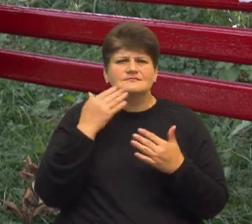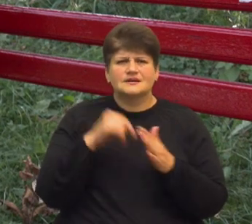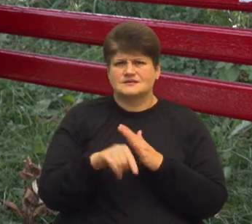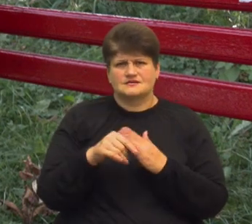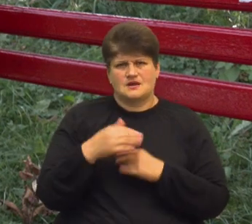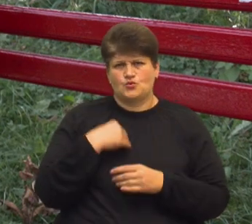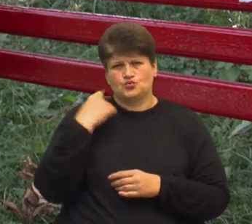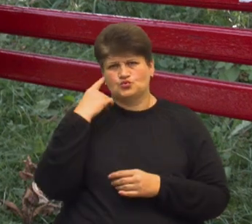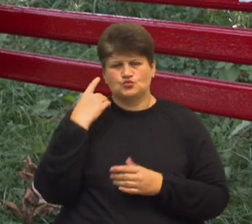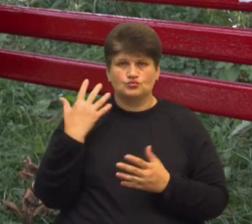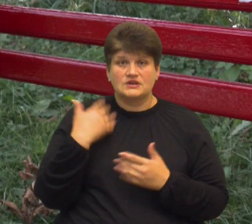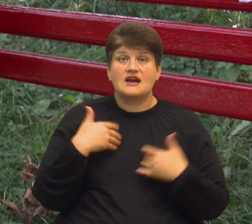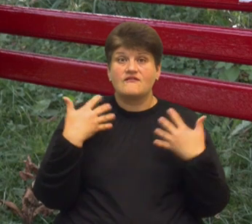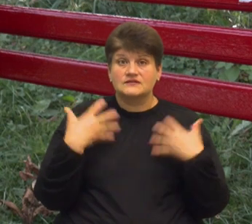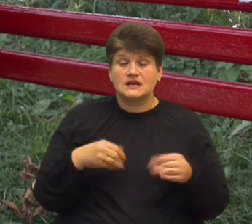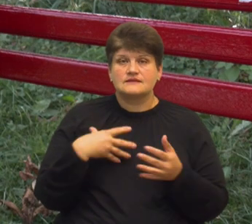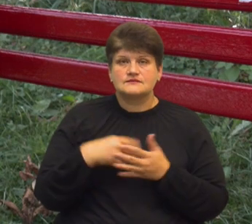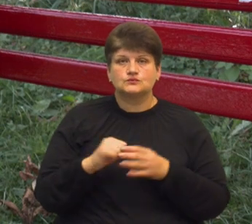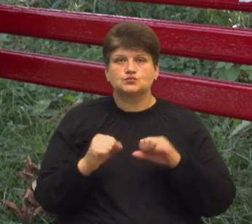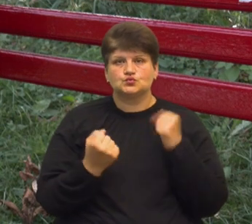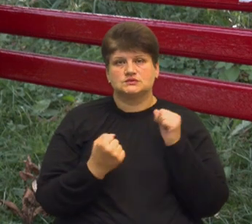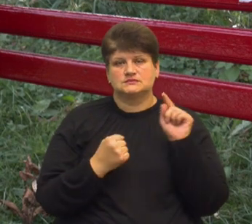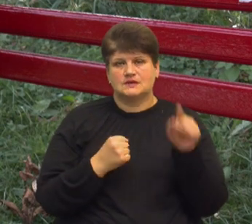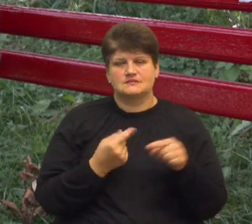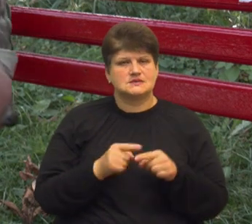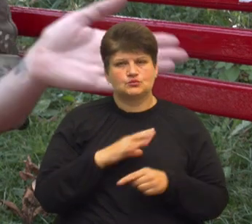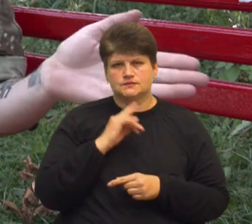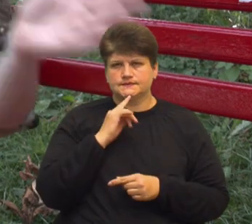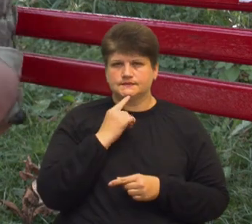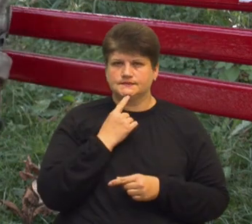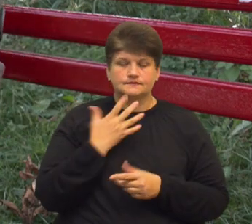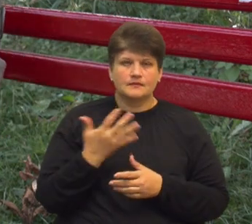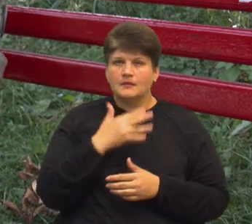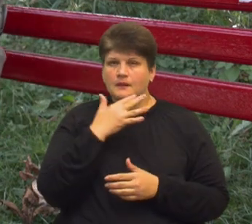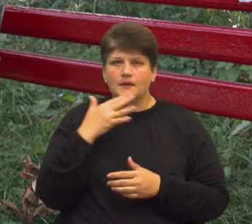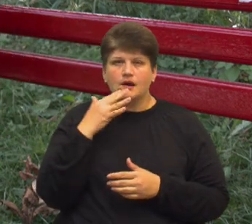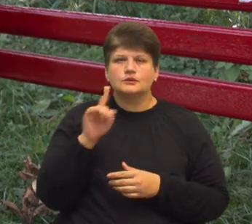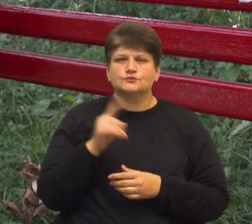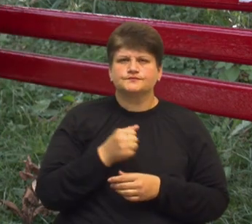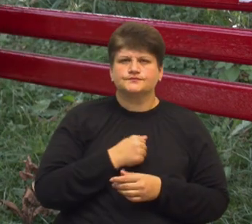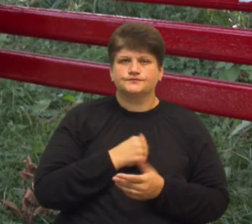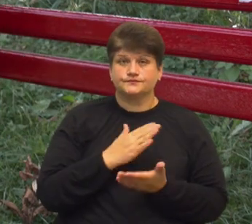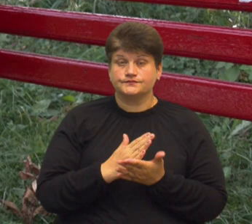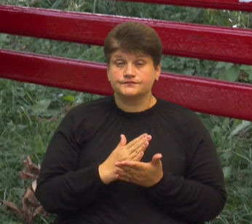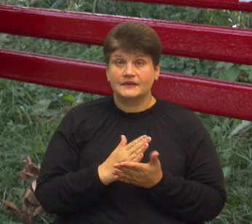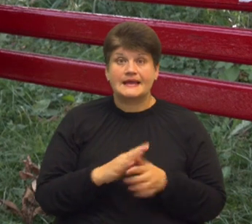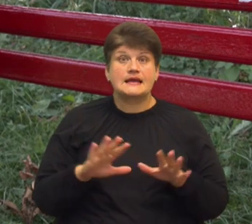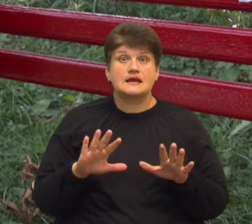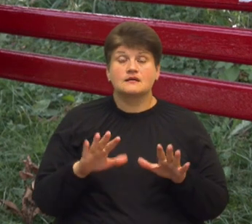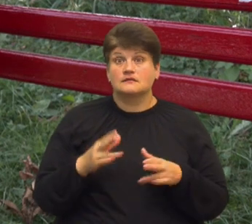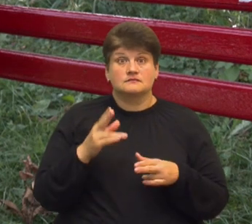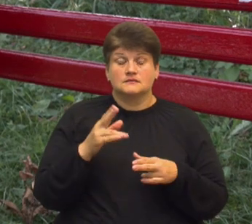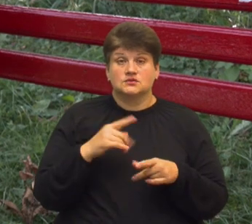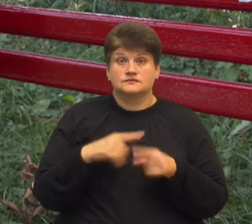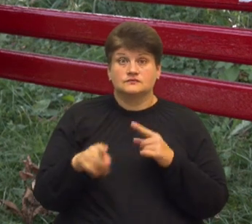думку. Я втратив там своїх друзів. Це було складно. Ми багато про що шкодуємо. І раптово війна просто